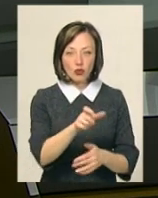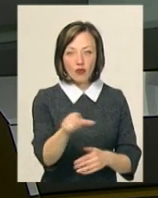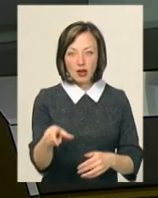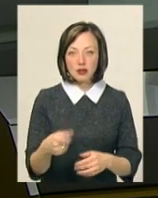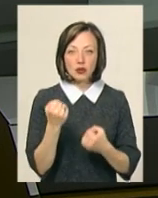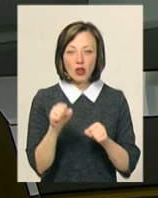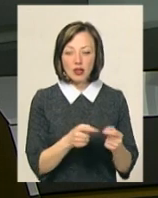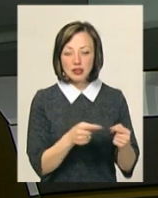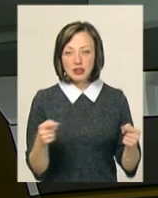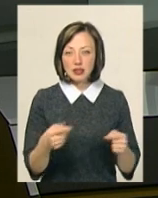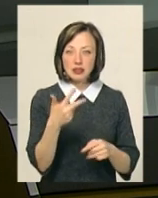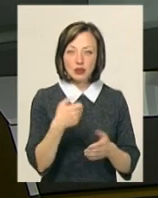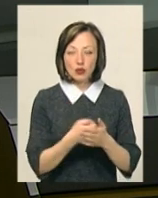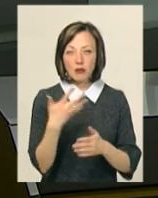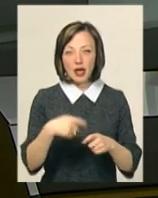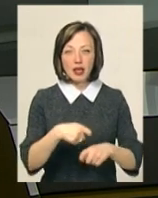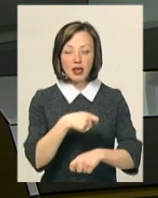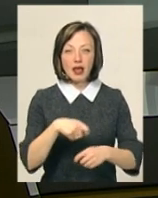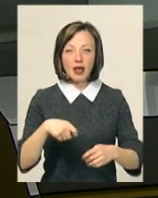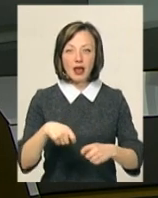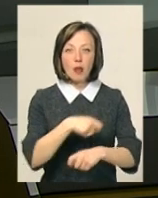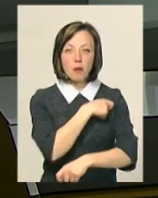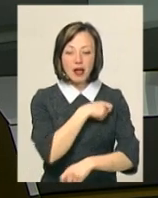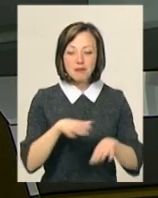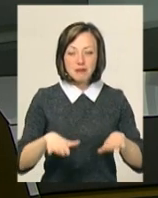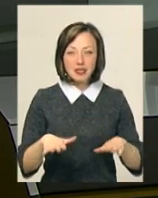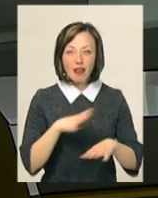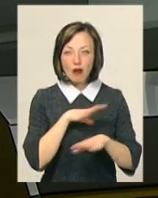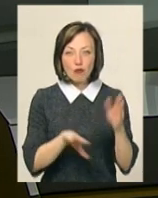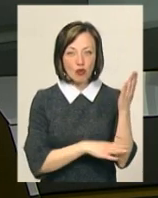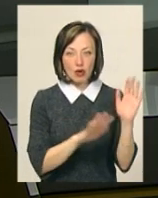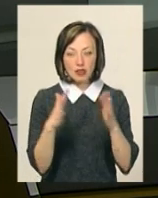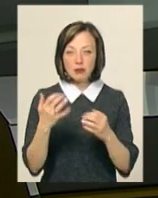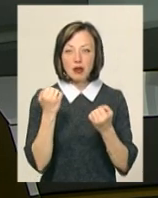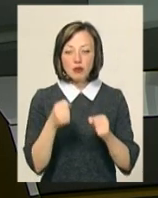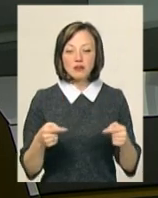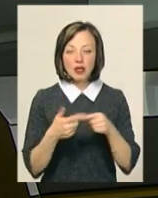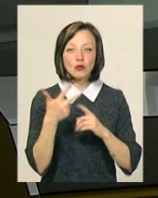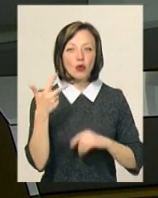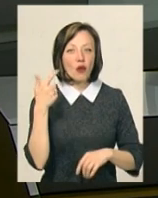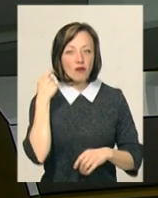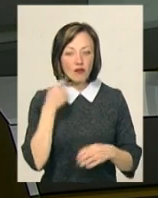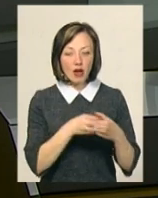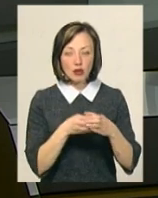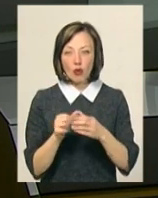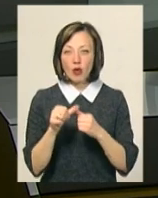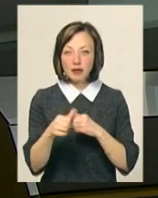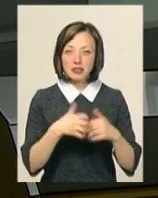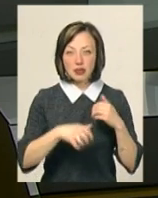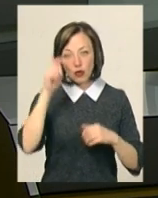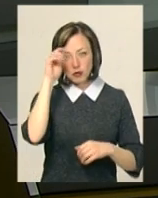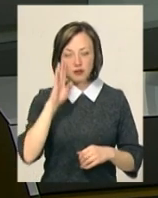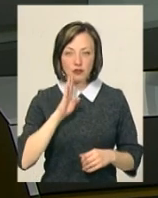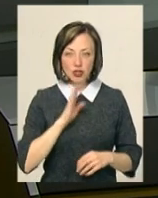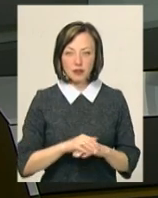дистанції від 3 до 5 кілометрів по місцевості, де майже не було лісу. Переможців визначали у трьохвікових категоріях, окремо серед хлопців та